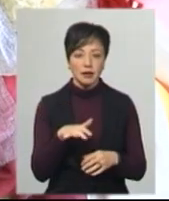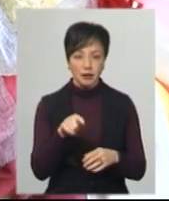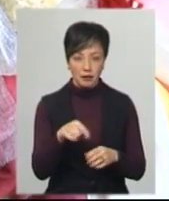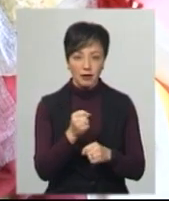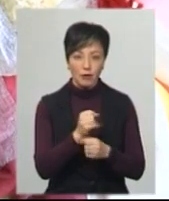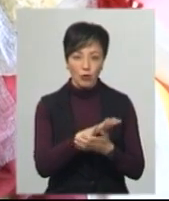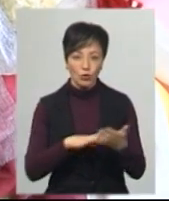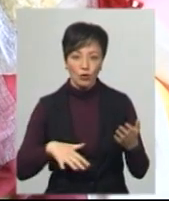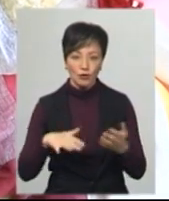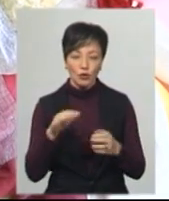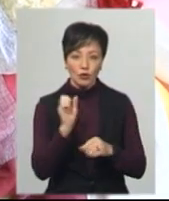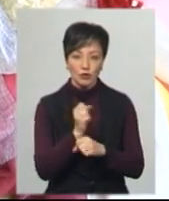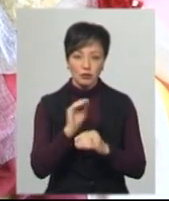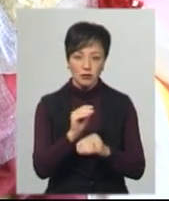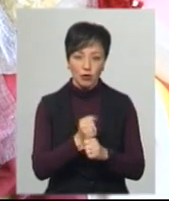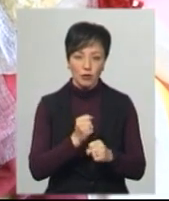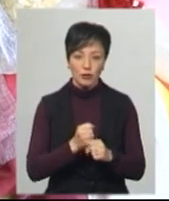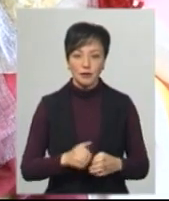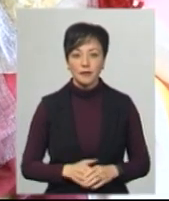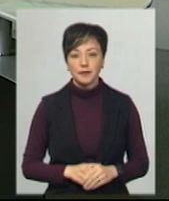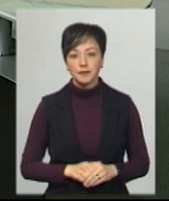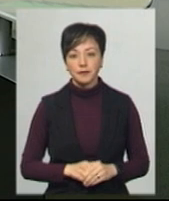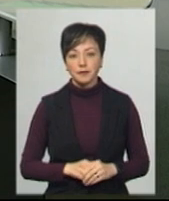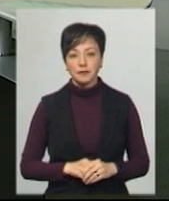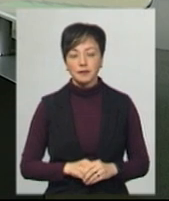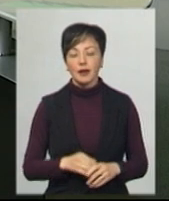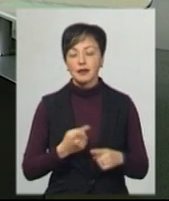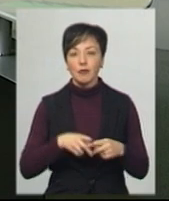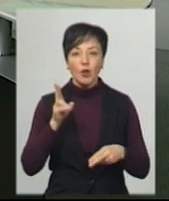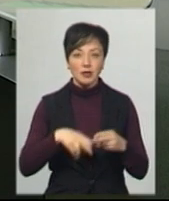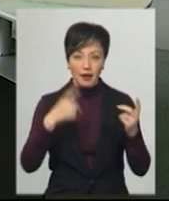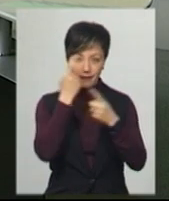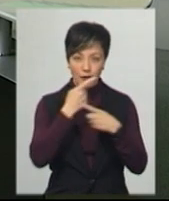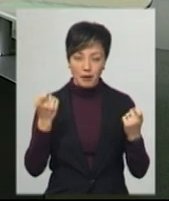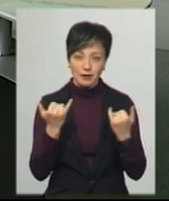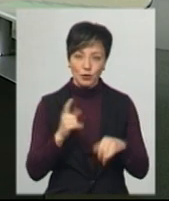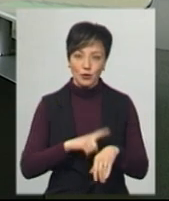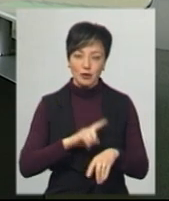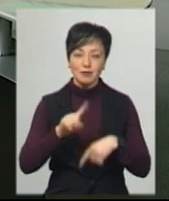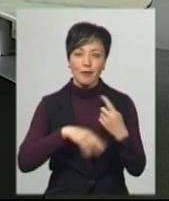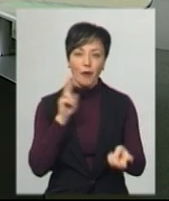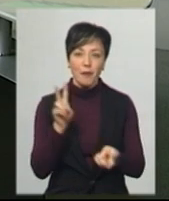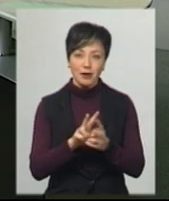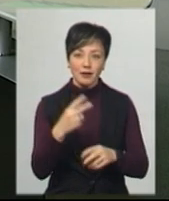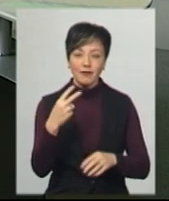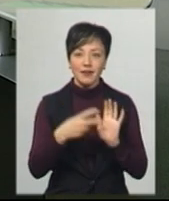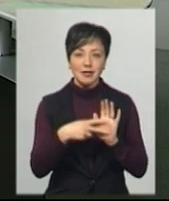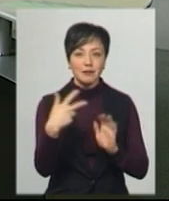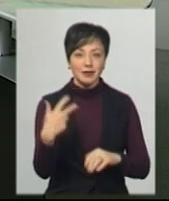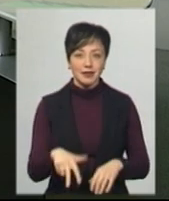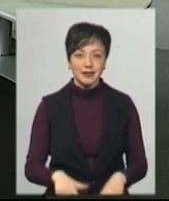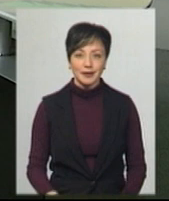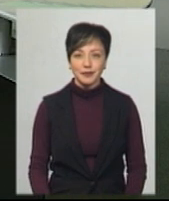Ворожцова, Дем'ян Цегольник, новини на Суспільному, Хмельницький. Це була остання інформація на цю годину. Побачимось о 20.30.